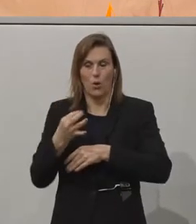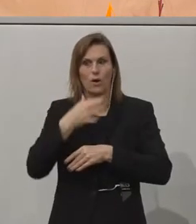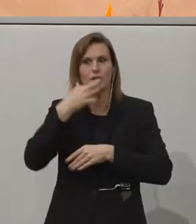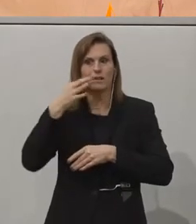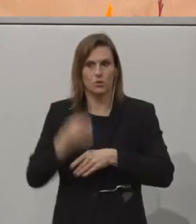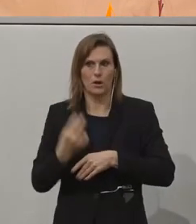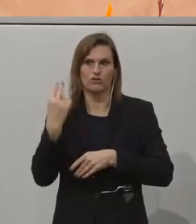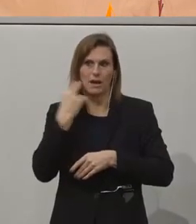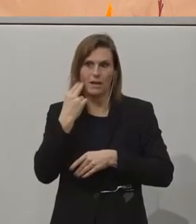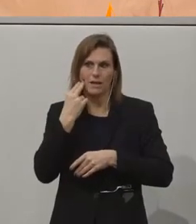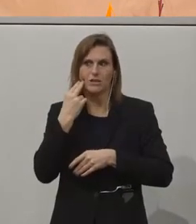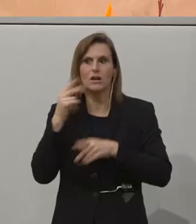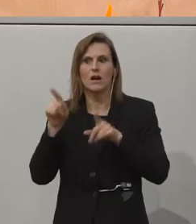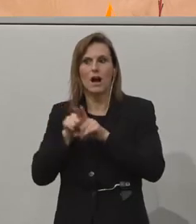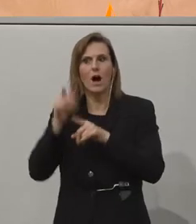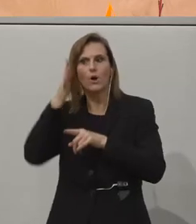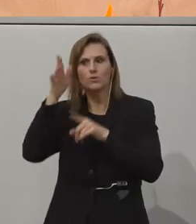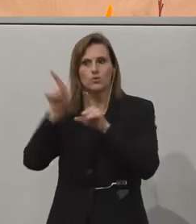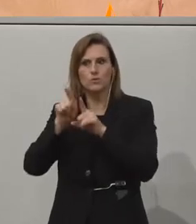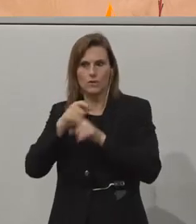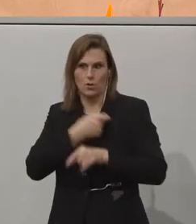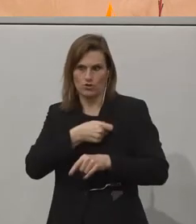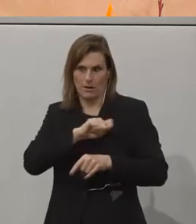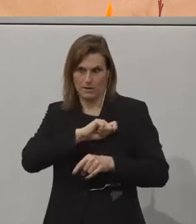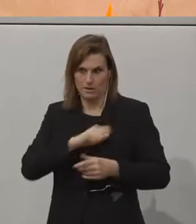Englisch und in Zukunft auch in Spanisch.